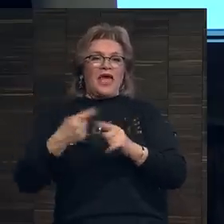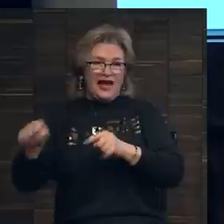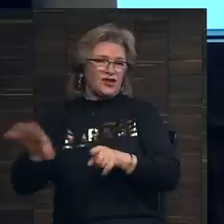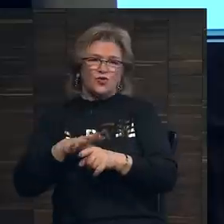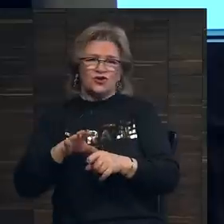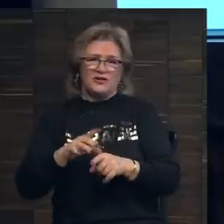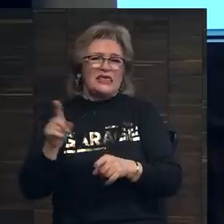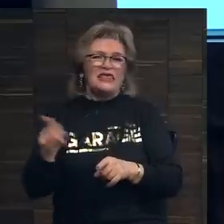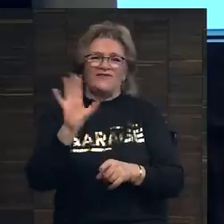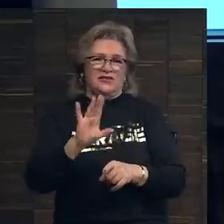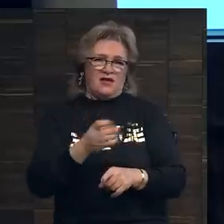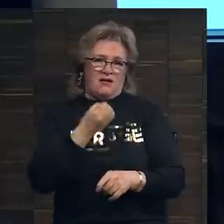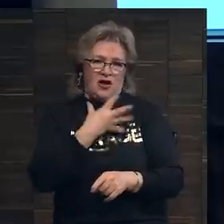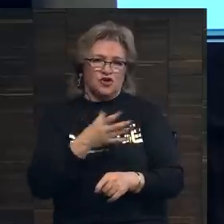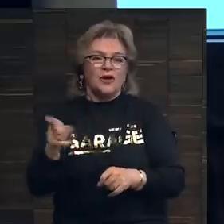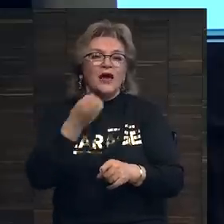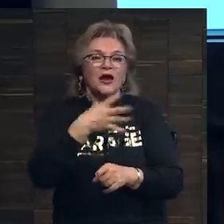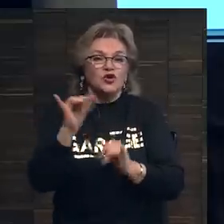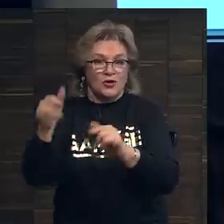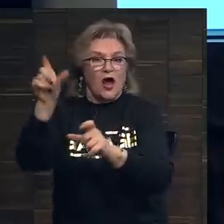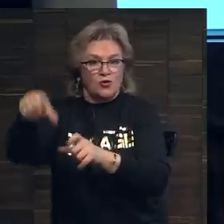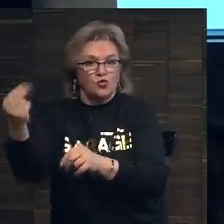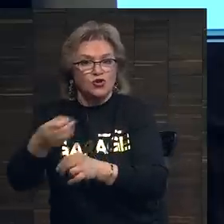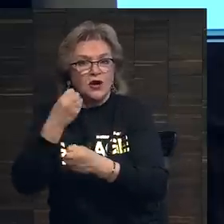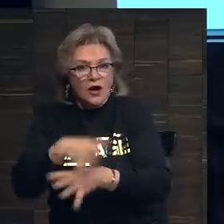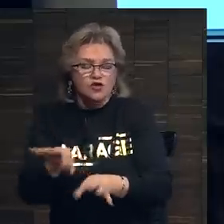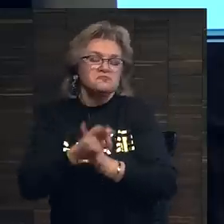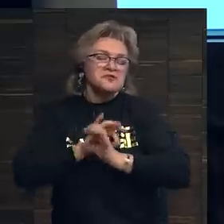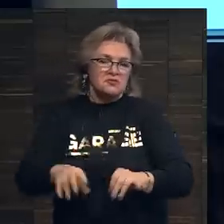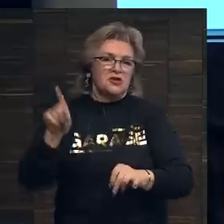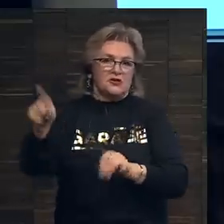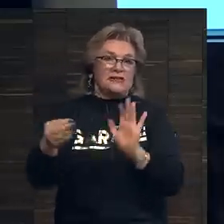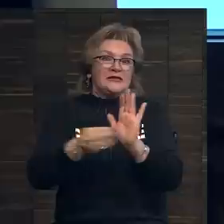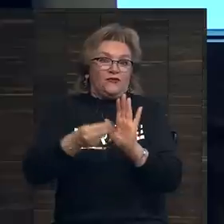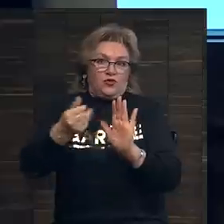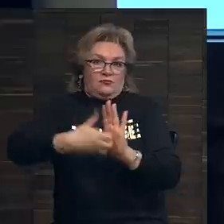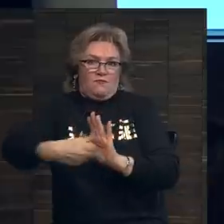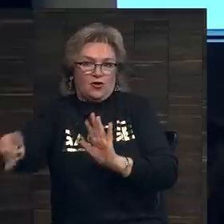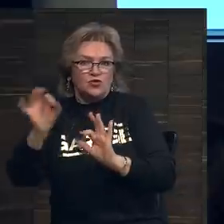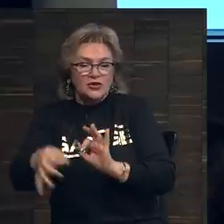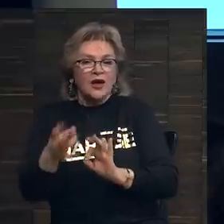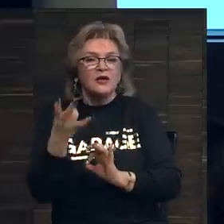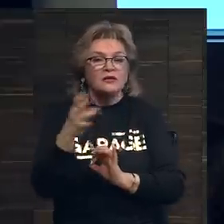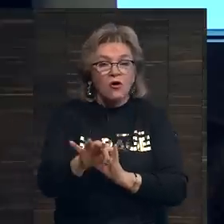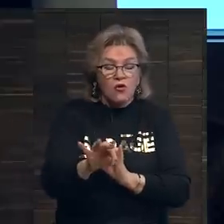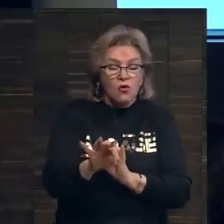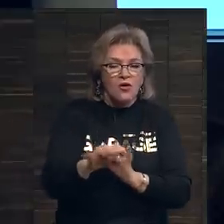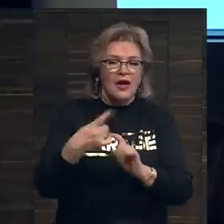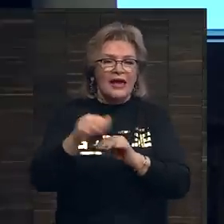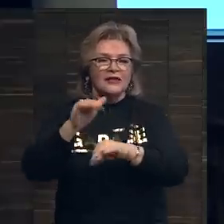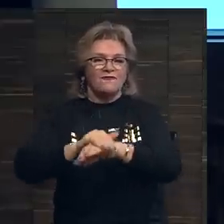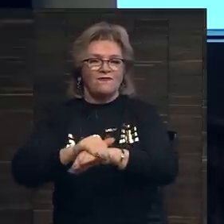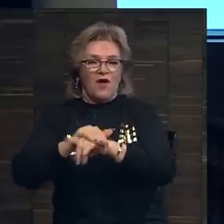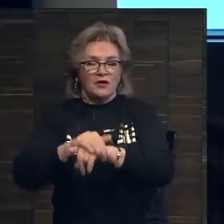кстати, тоже не всегда хорошо. Это хорошо для художника, замечательно, если он такую цифру получит, но этот